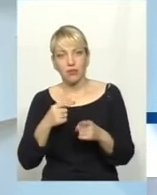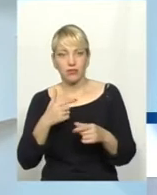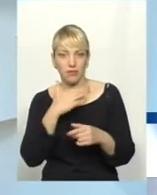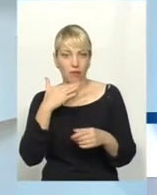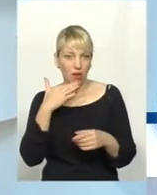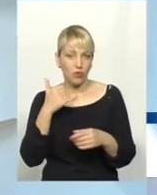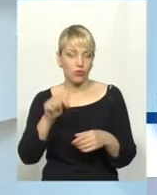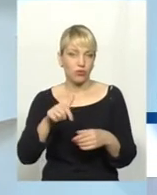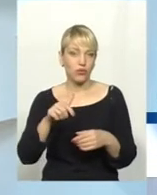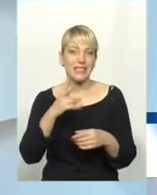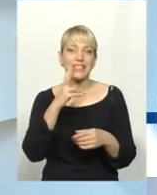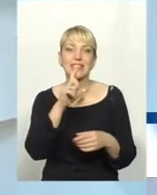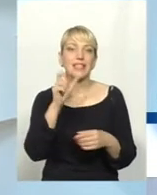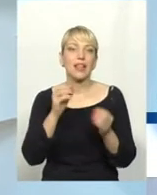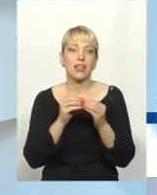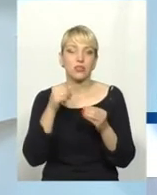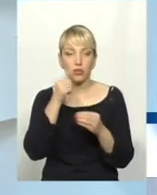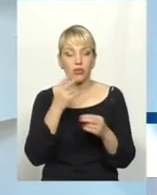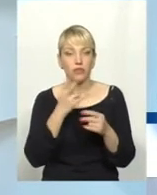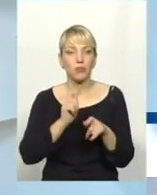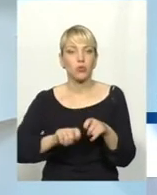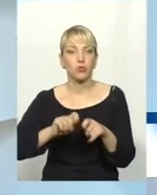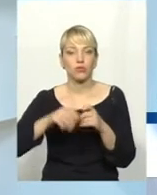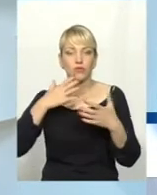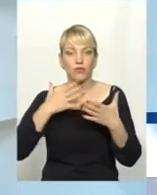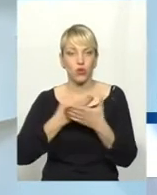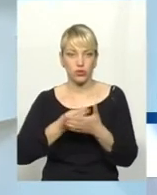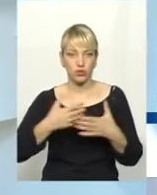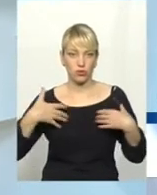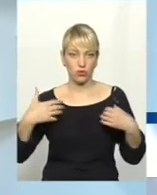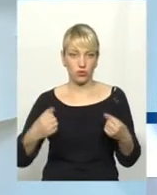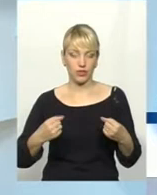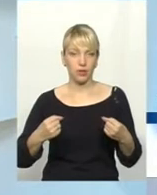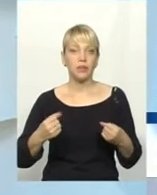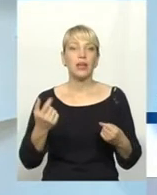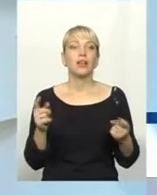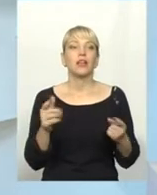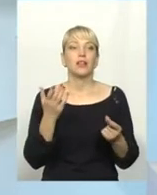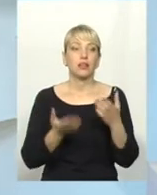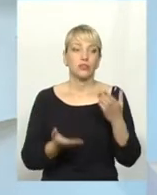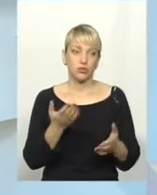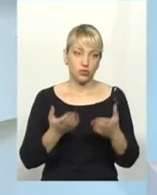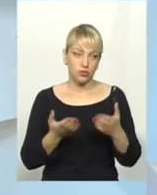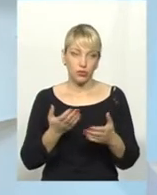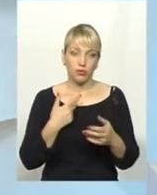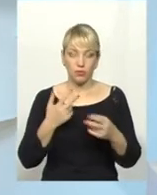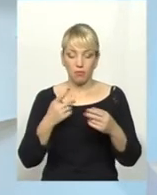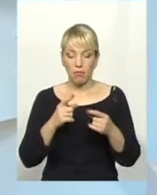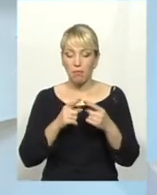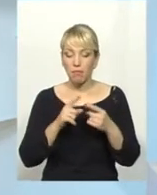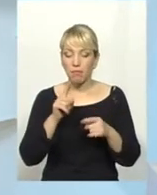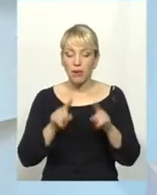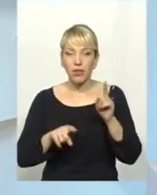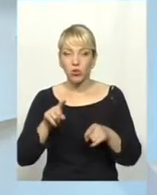то, безумовно, треба контролювати своє здоров'я. Ми можемо сказати, що періодичне обстеження на